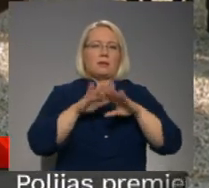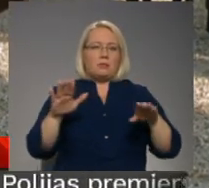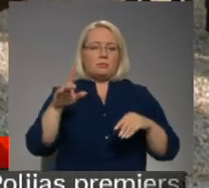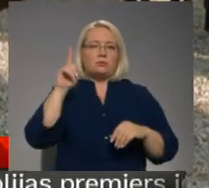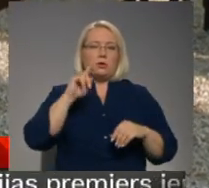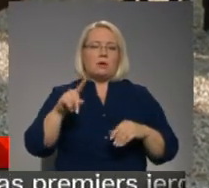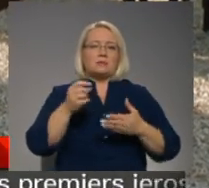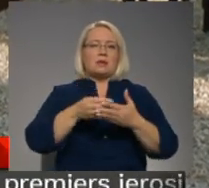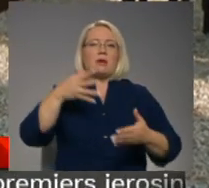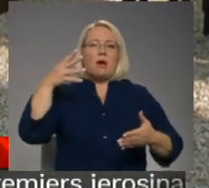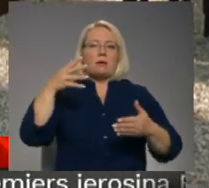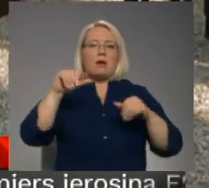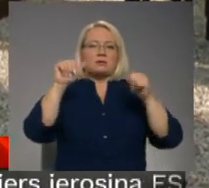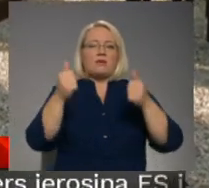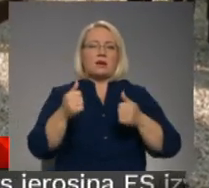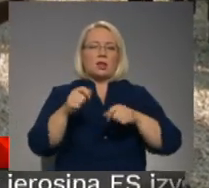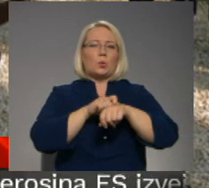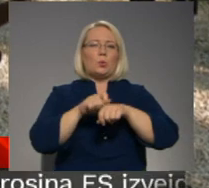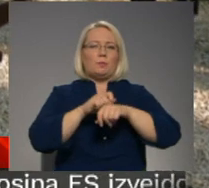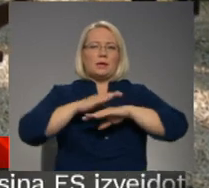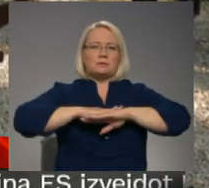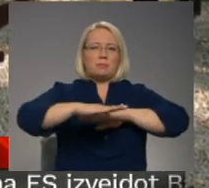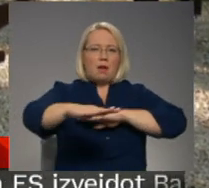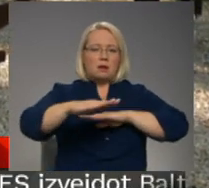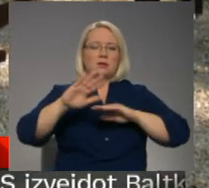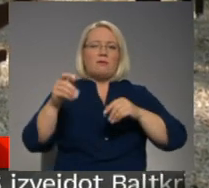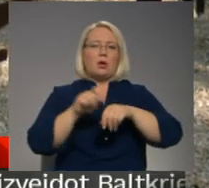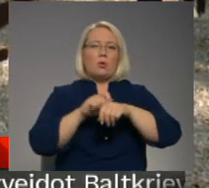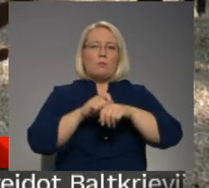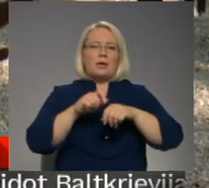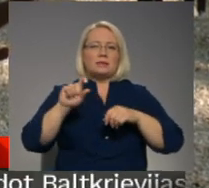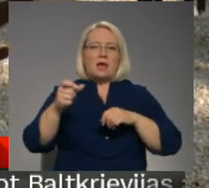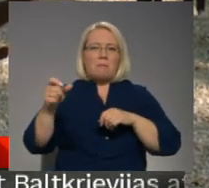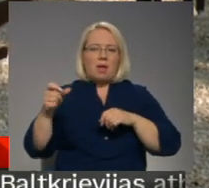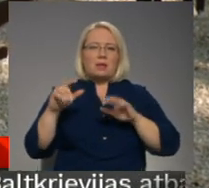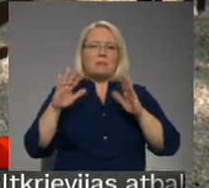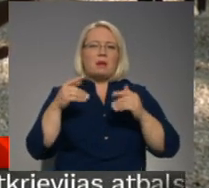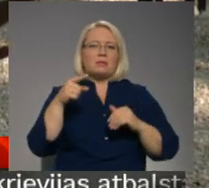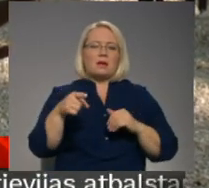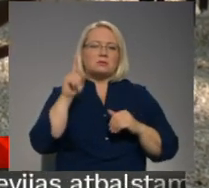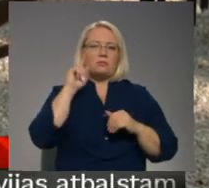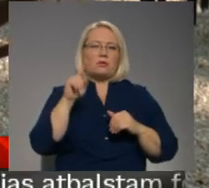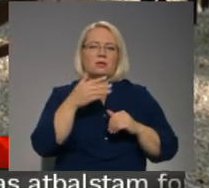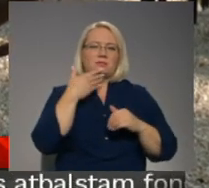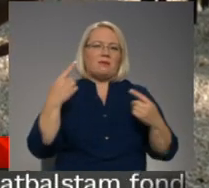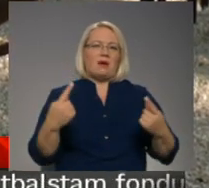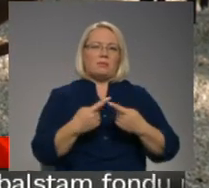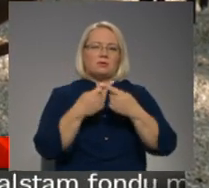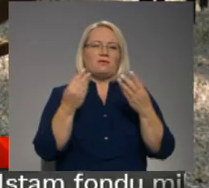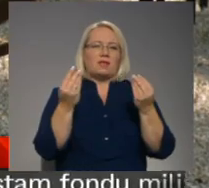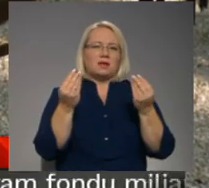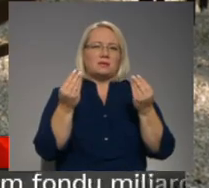dārgāks variants gumijas plāksnes vai tādas pašas gumijas gabaliņa, bet tas, protams, nav atbilstošs